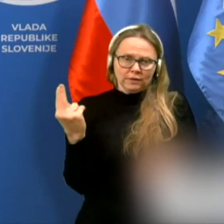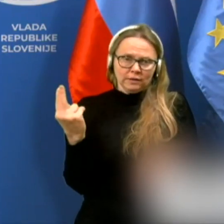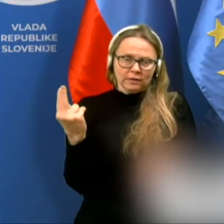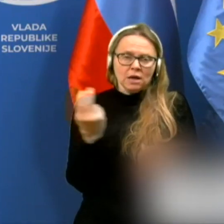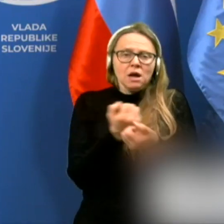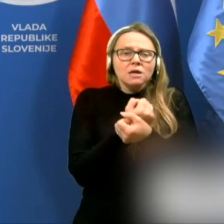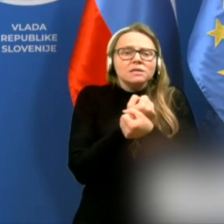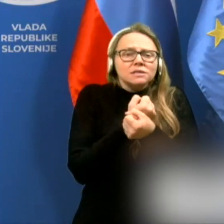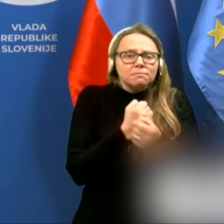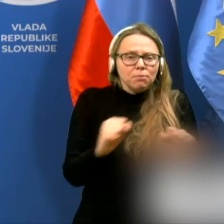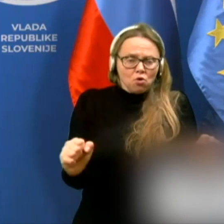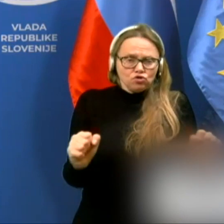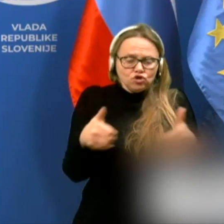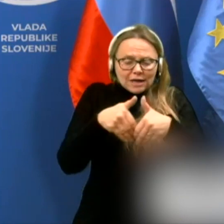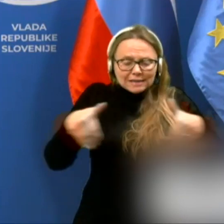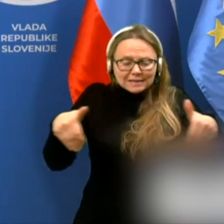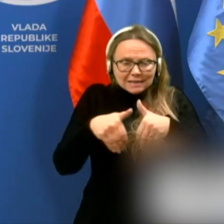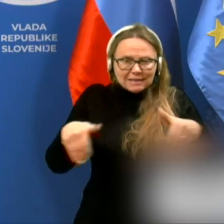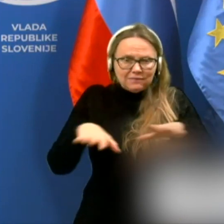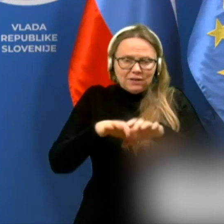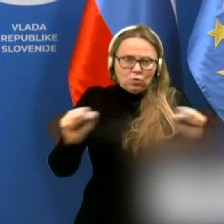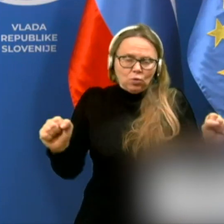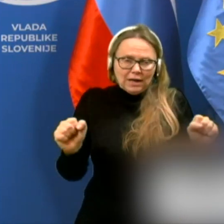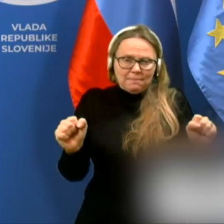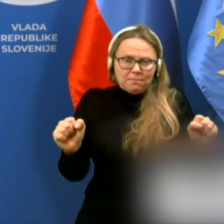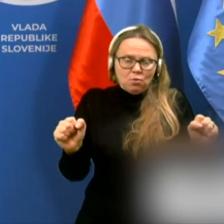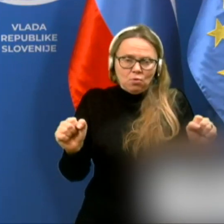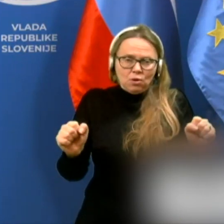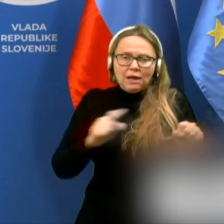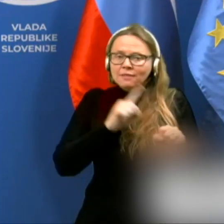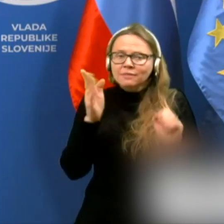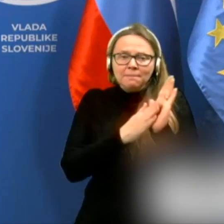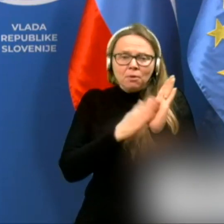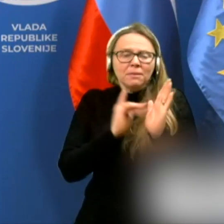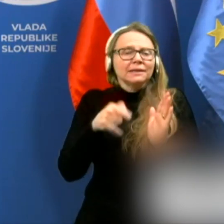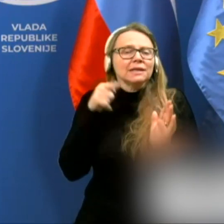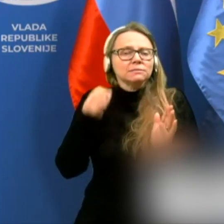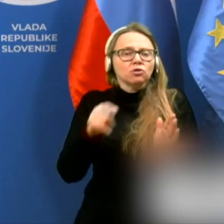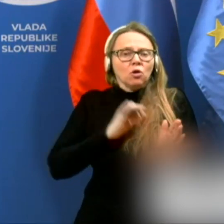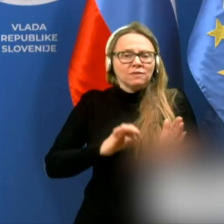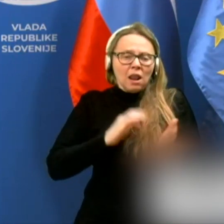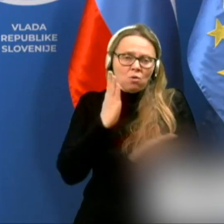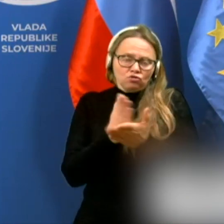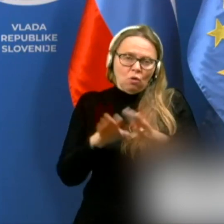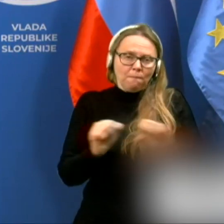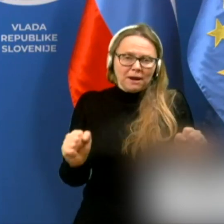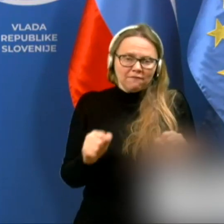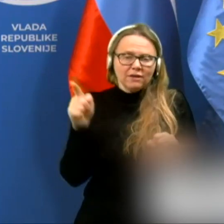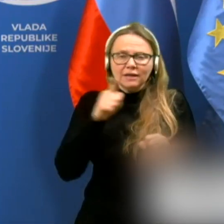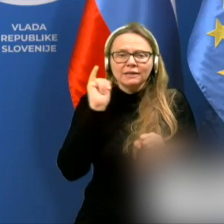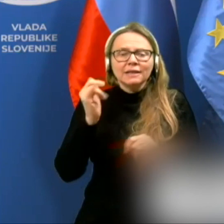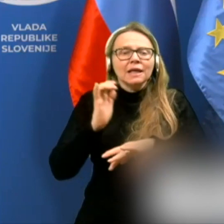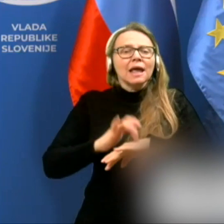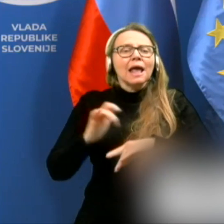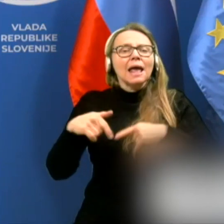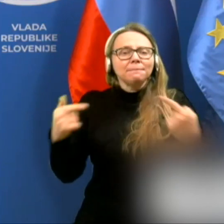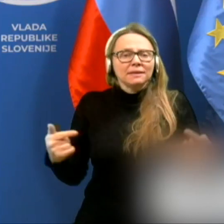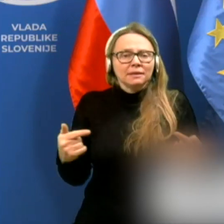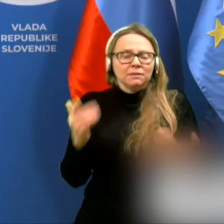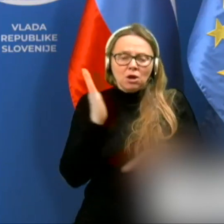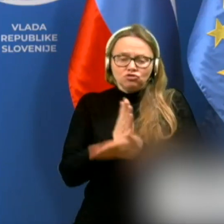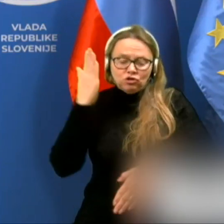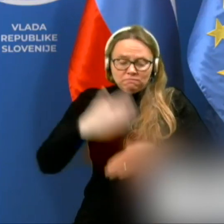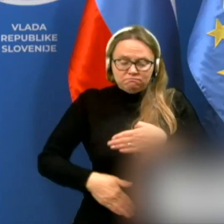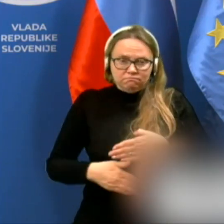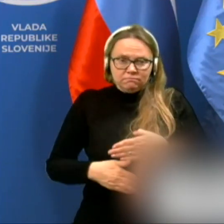Sprošanje zajezitvenih ukrepov ne pomeni, da smo to nalogo že upravili in da je epidemija za nami.